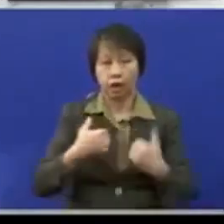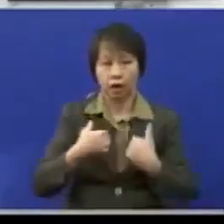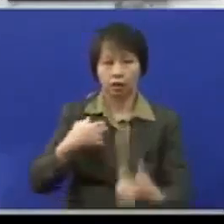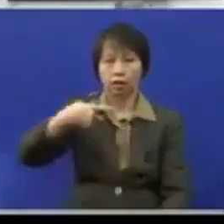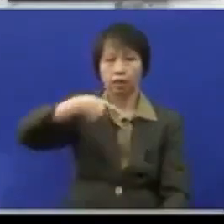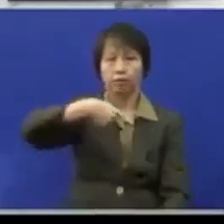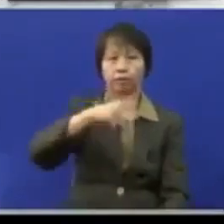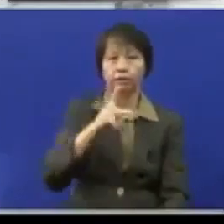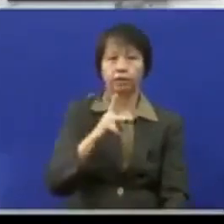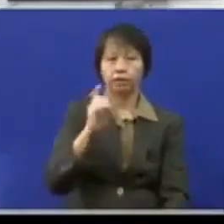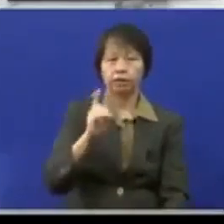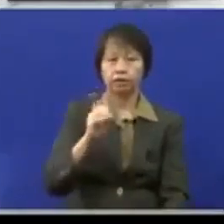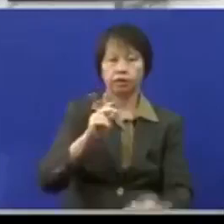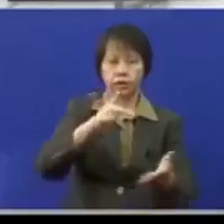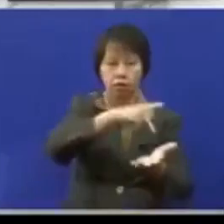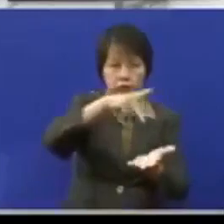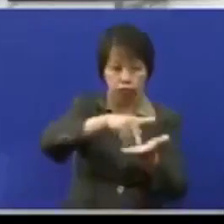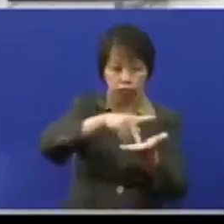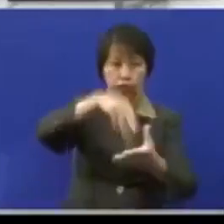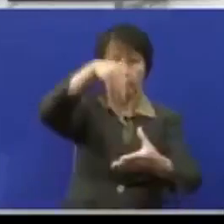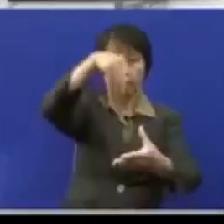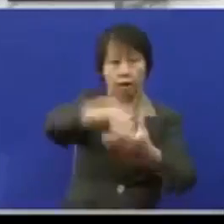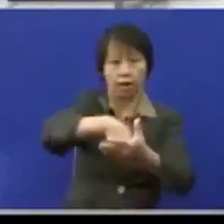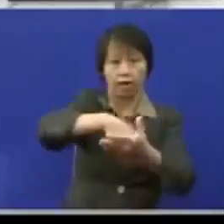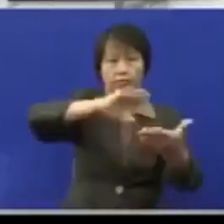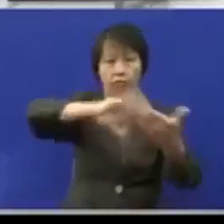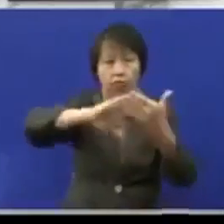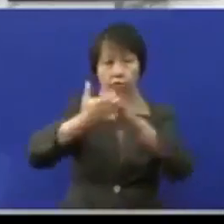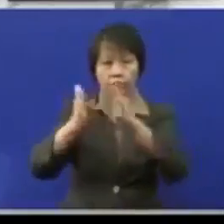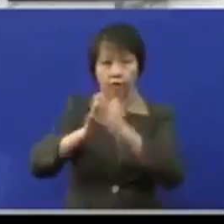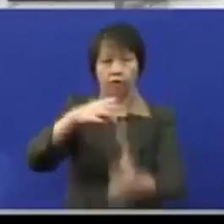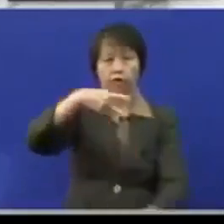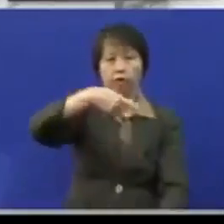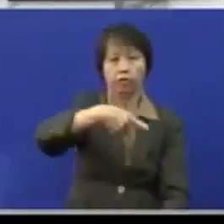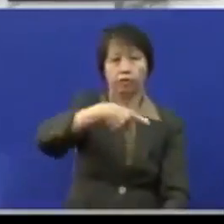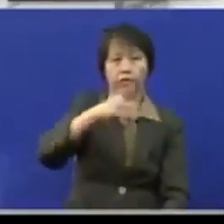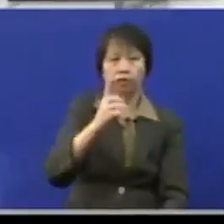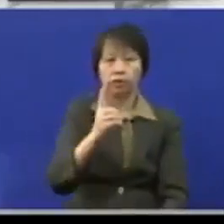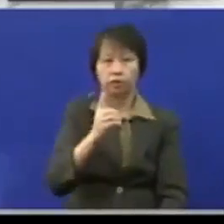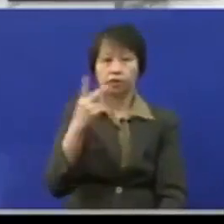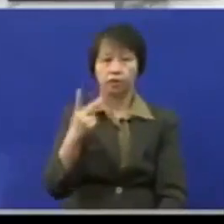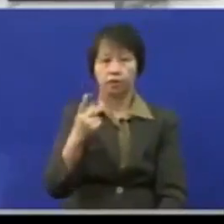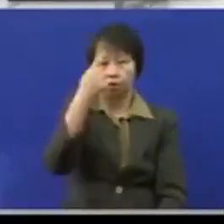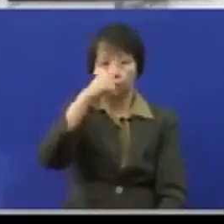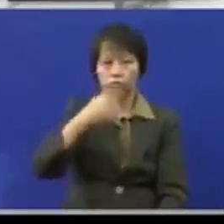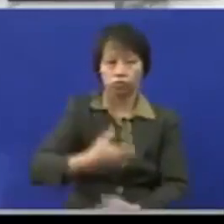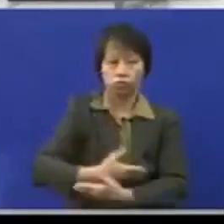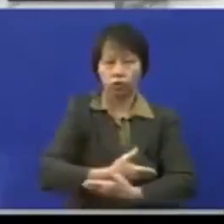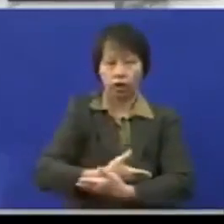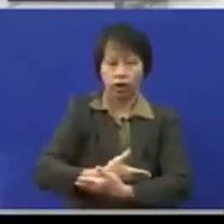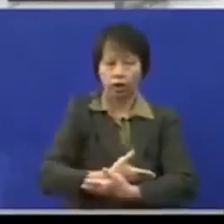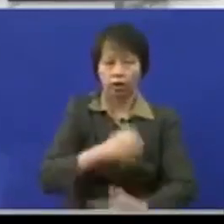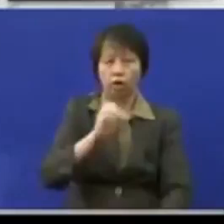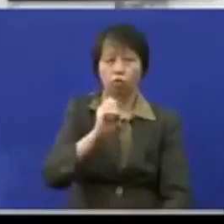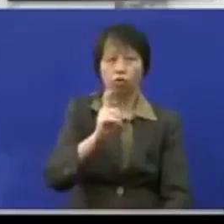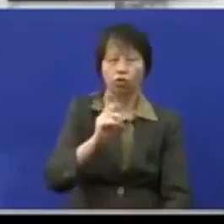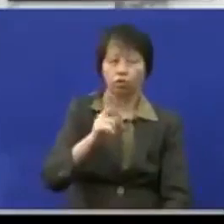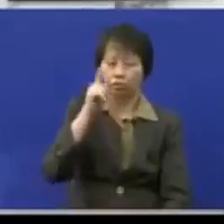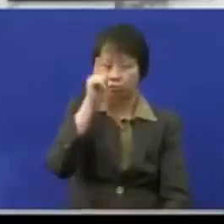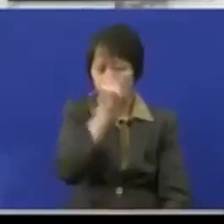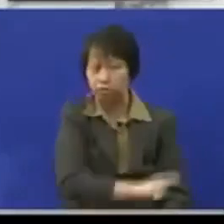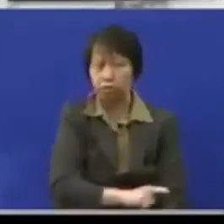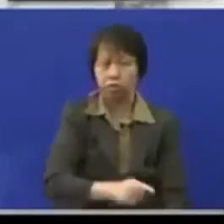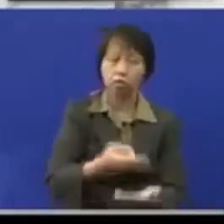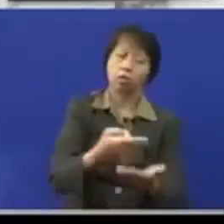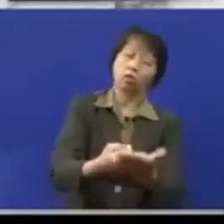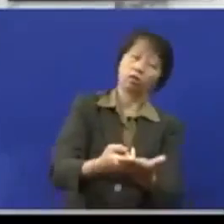pusat dalam komuniti yang ini untuk anak-anak OKU yang sangat teruk yang terlantar yang terbaring yang mereka